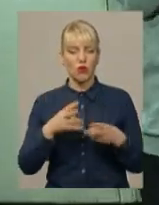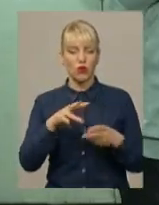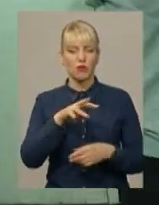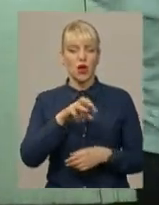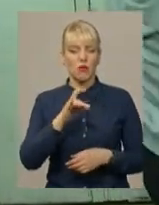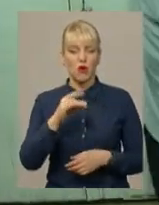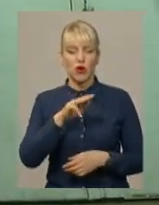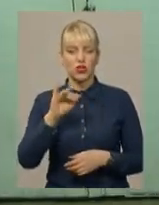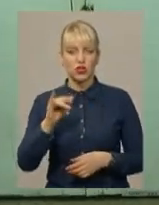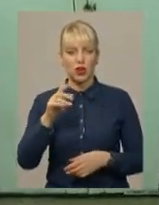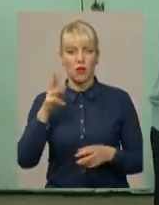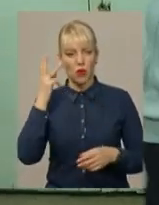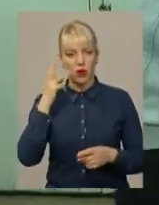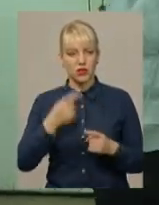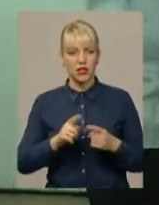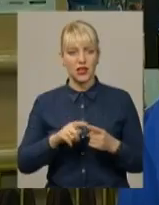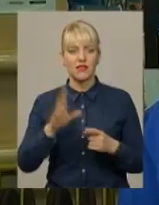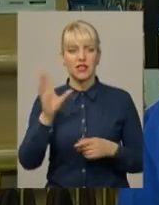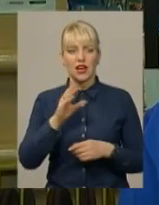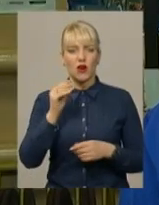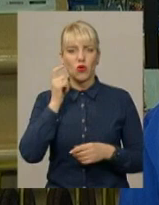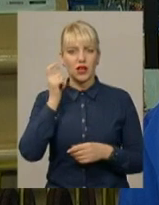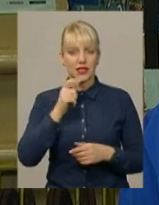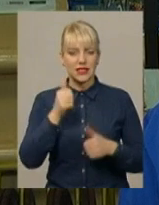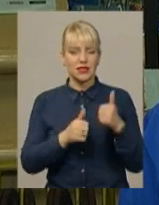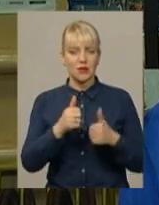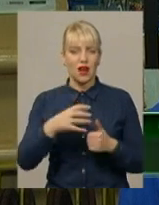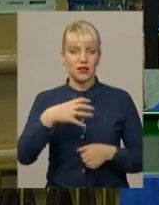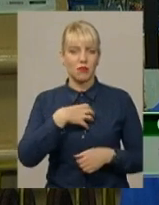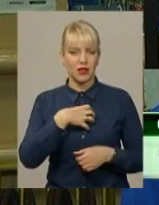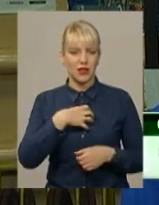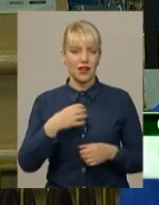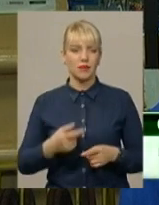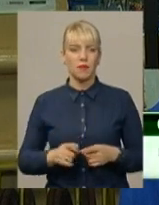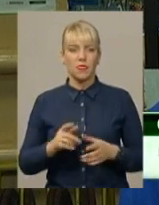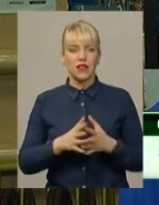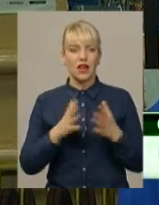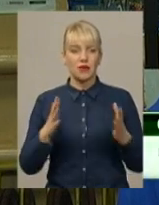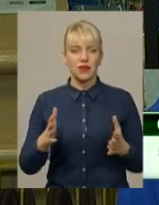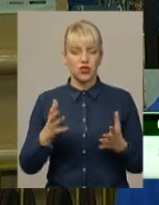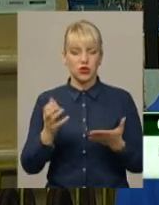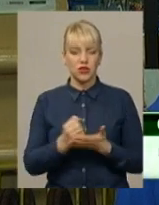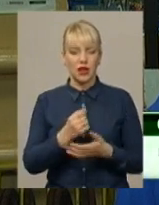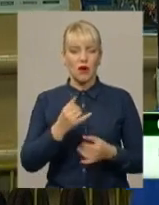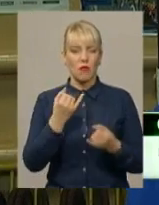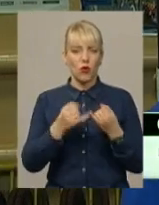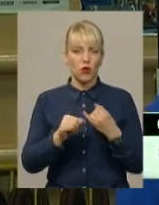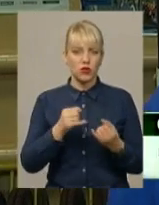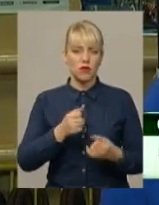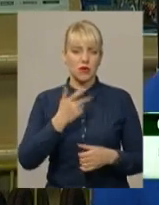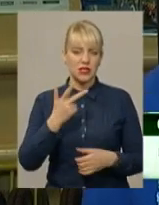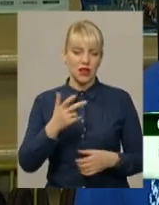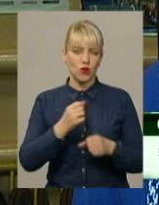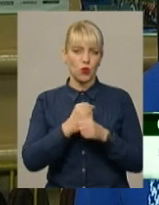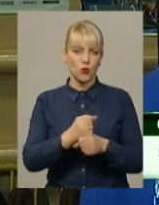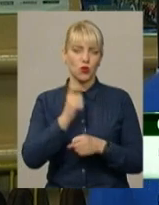медаль зівсеукраїнських змагань зимового плавання. Найбільше досягнення – бронзові призери Кубку України. Це був